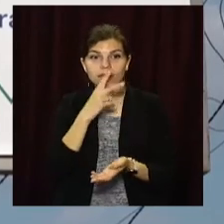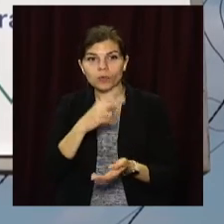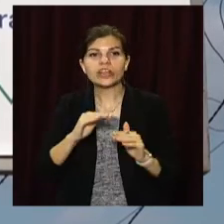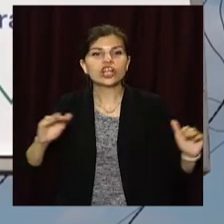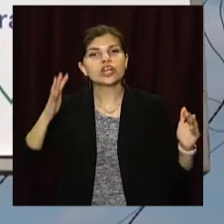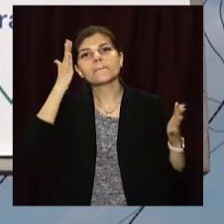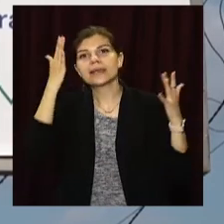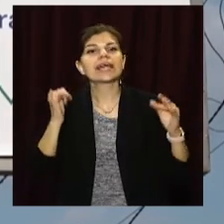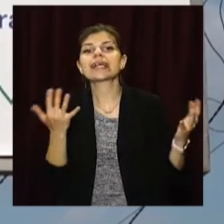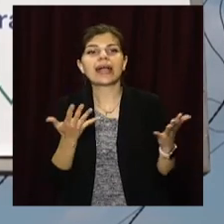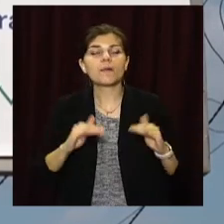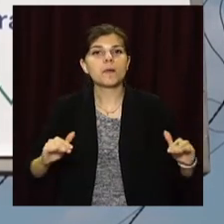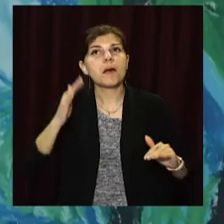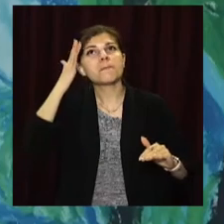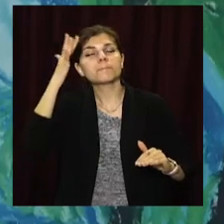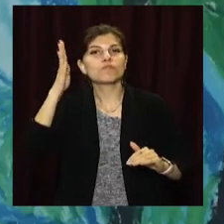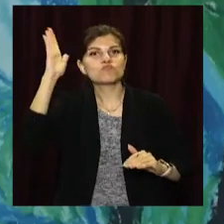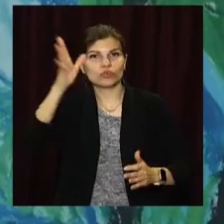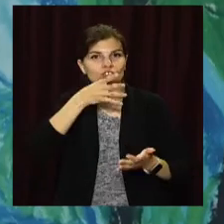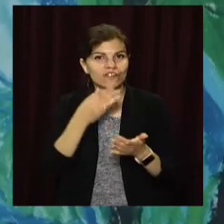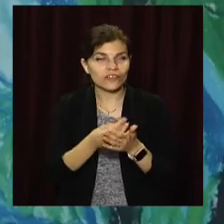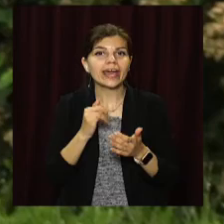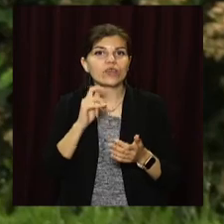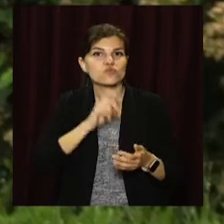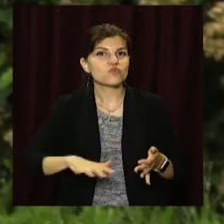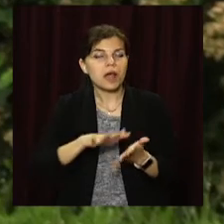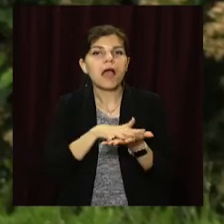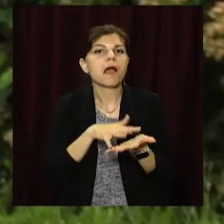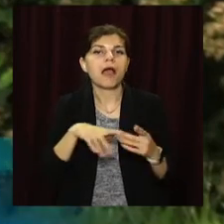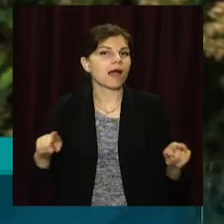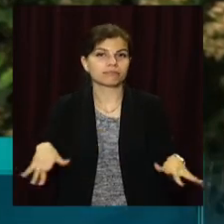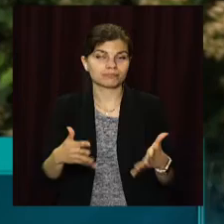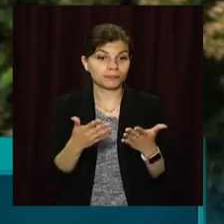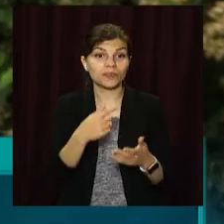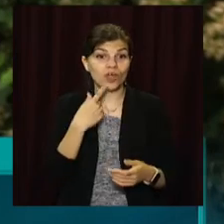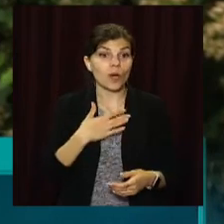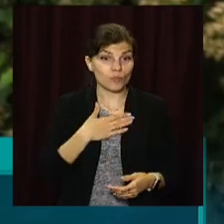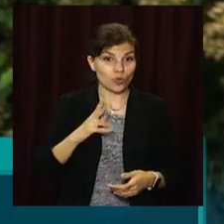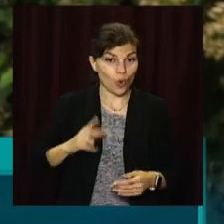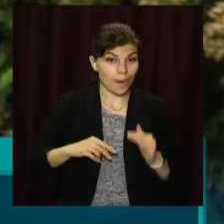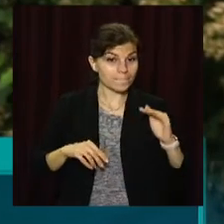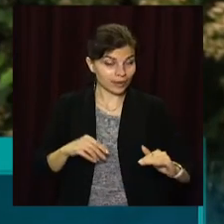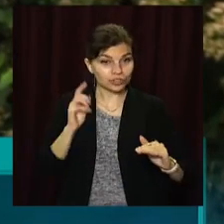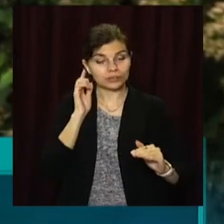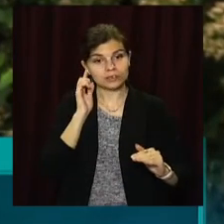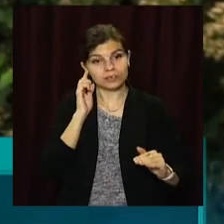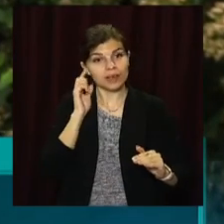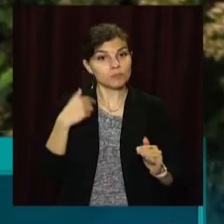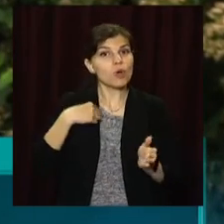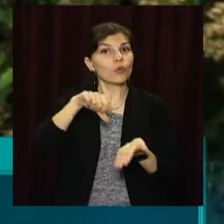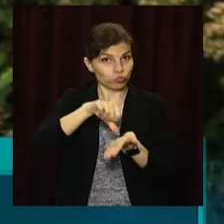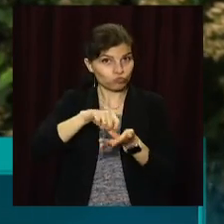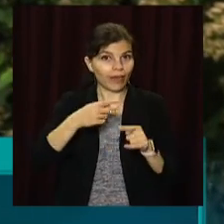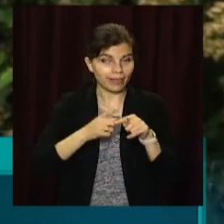мрії. Та яким малече уявляє майбутнє своє та країни. Ми вже з моєю младшою дочерью Машенькою учаємо в цьому